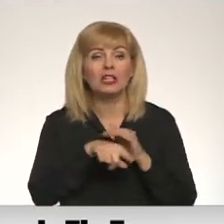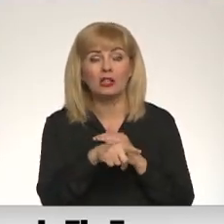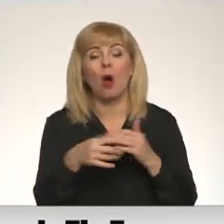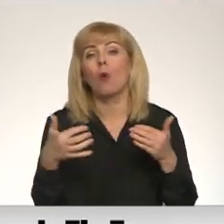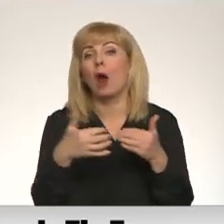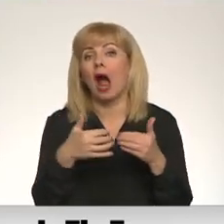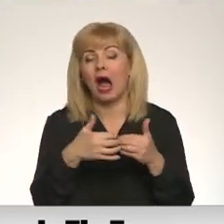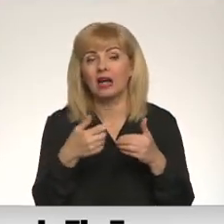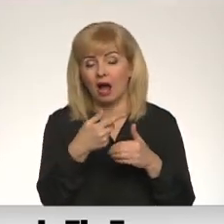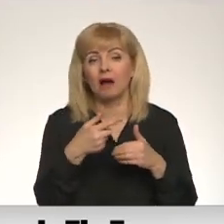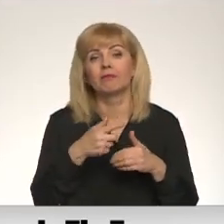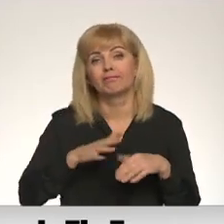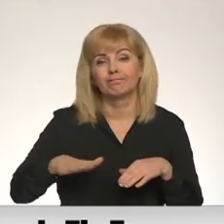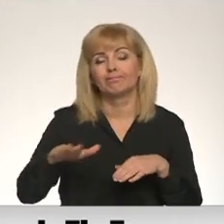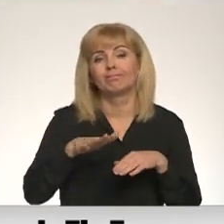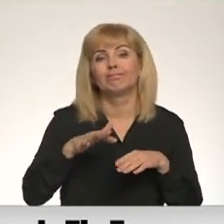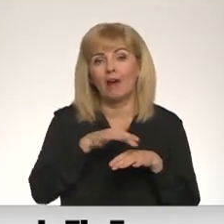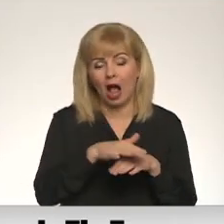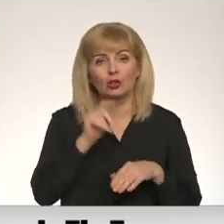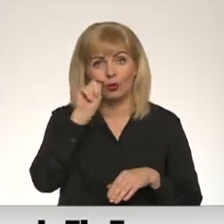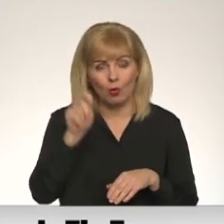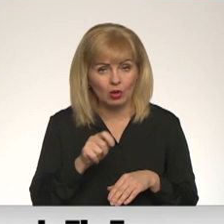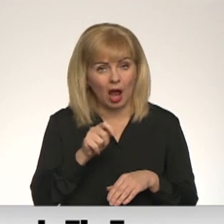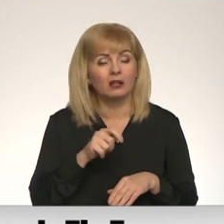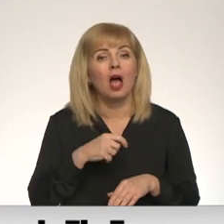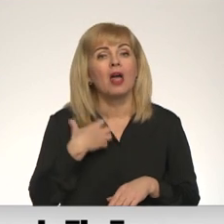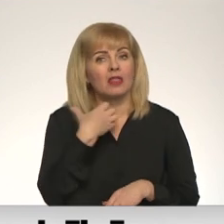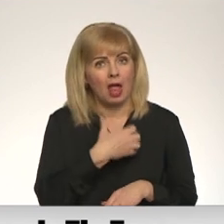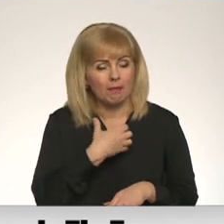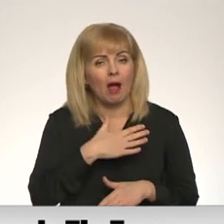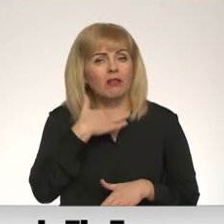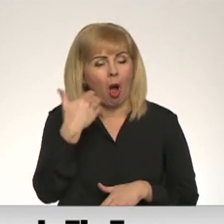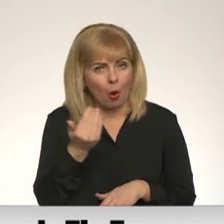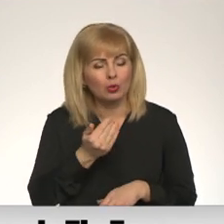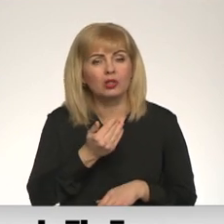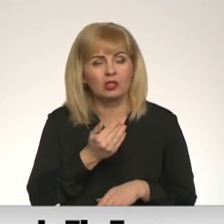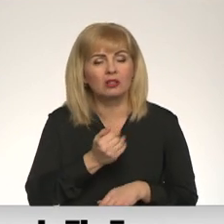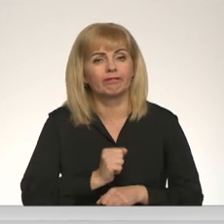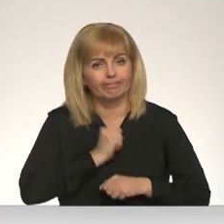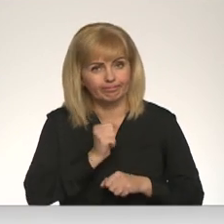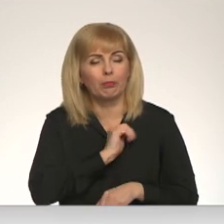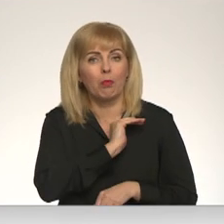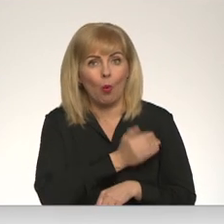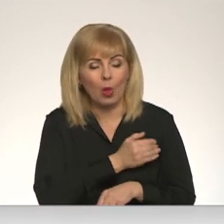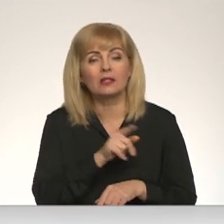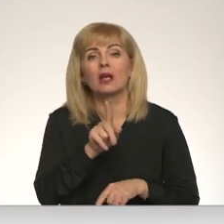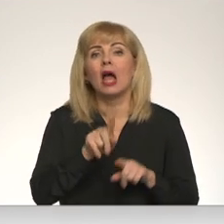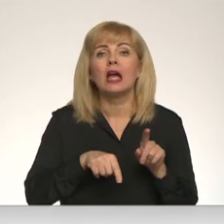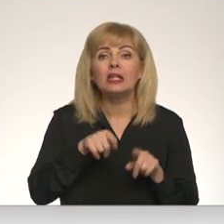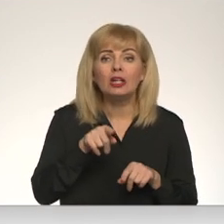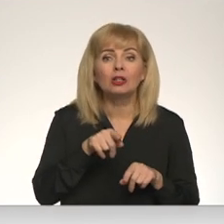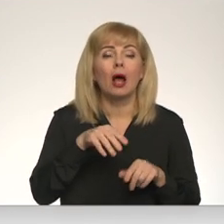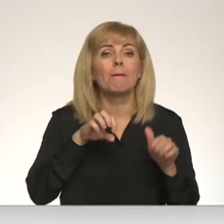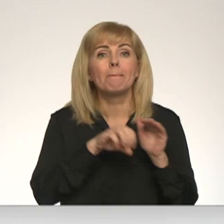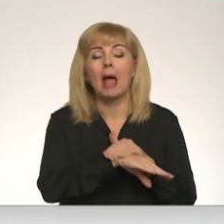pārņemtās valsts bieži vien prasa pārcilvēcisks spūls. Tie, kuri jau domāja, ka ne, es nevajagšu, ne, man ir